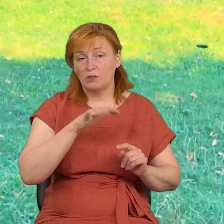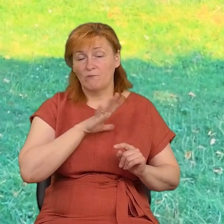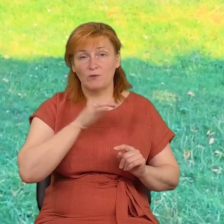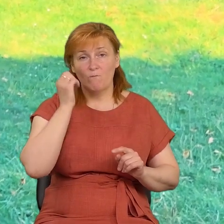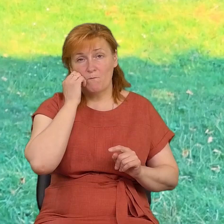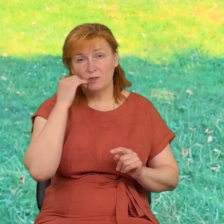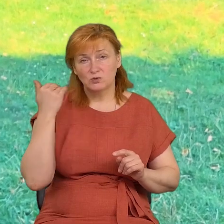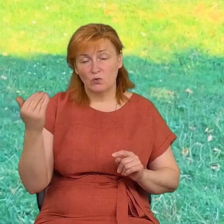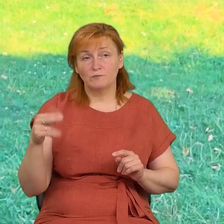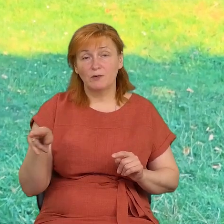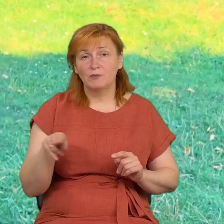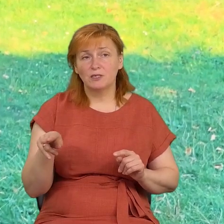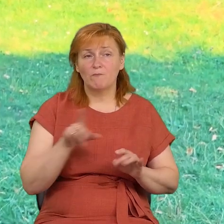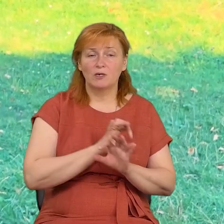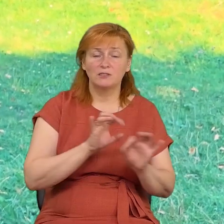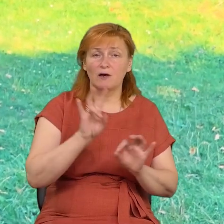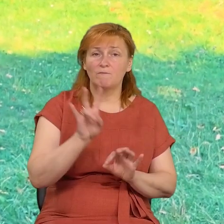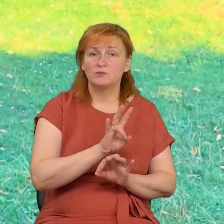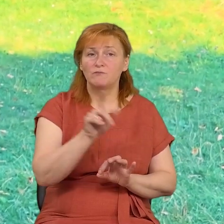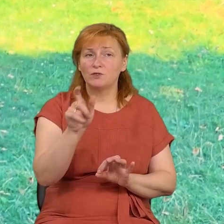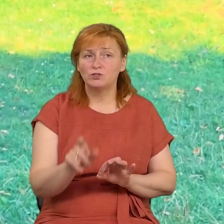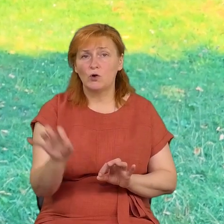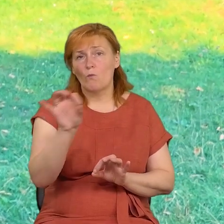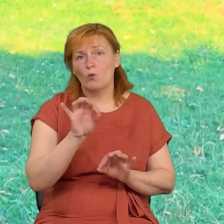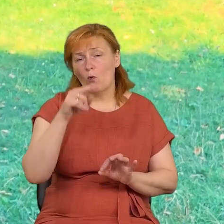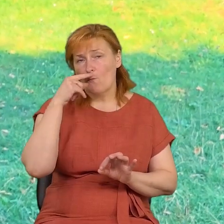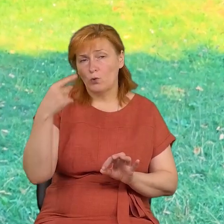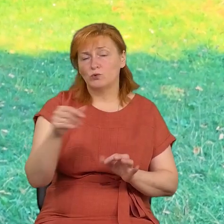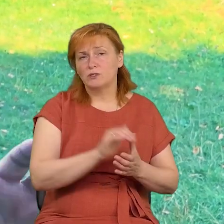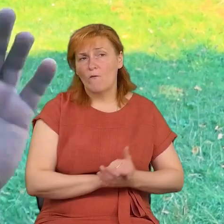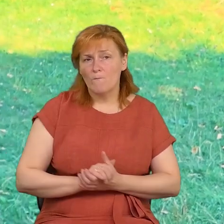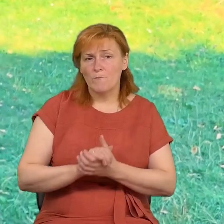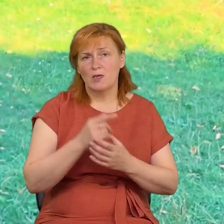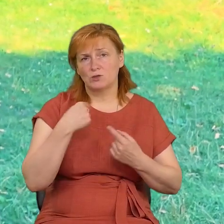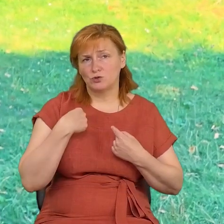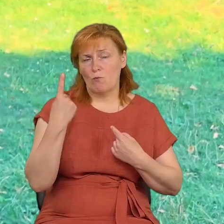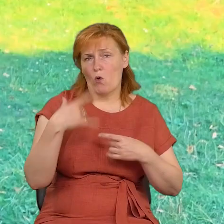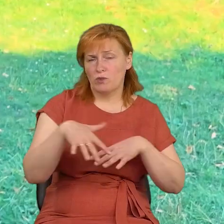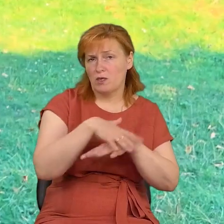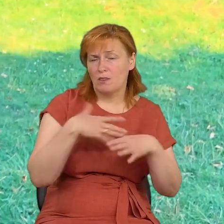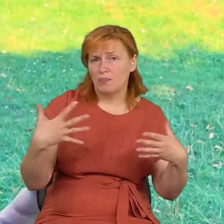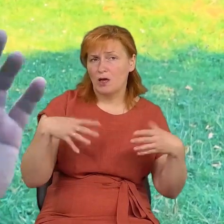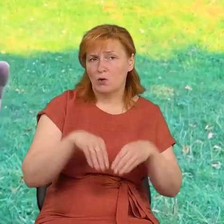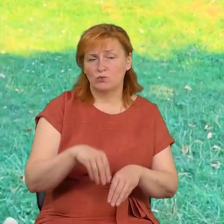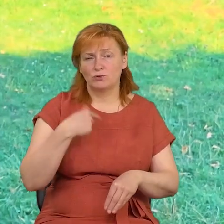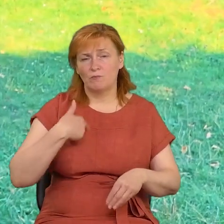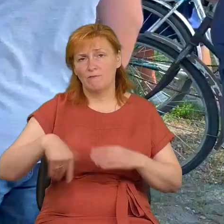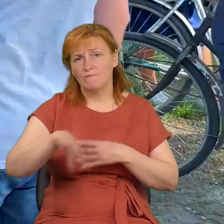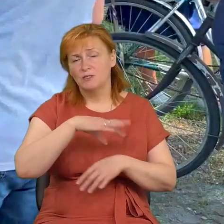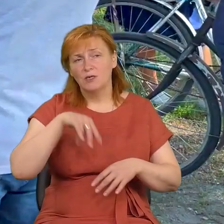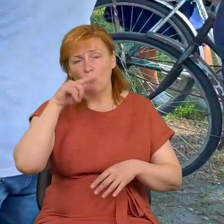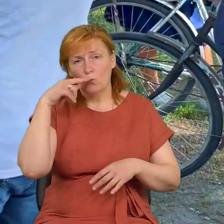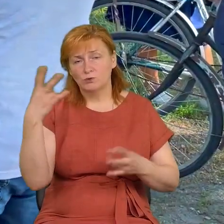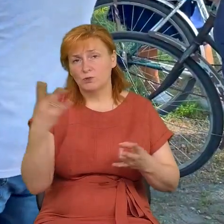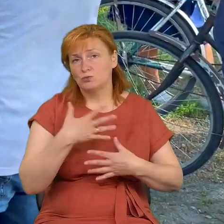патріархат, і розказували священники про повід русского міра, що ми один народ, що ми русські всі, що треба любити Росію.